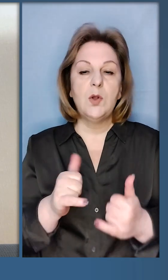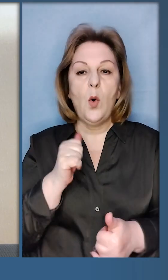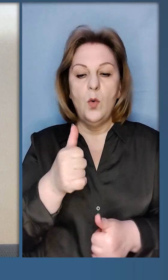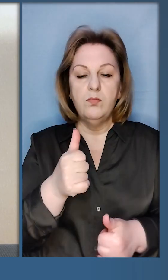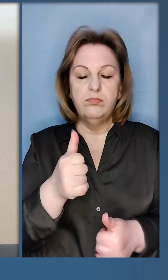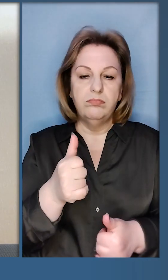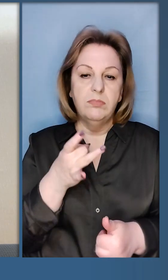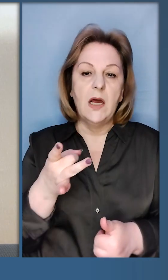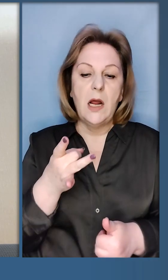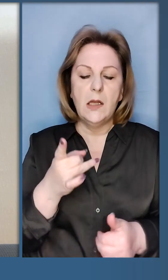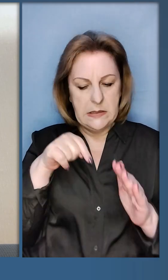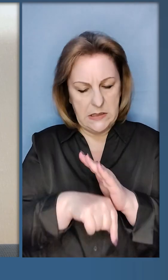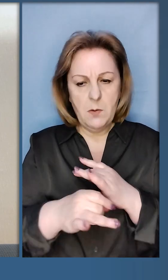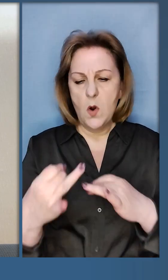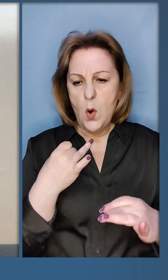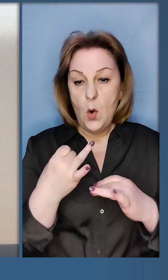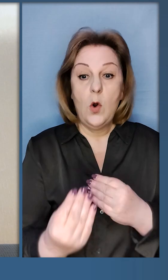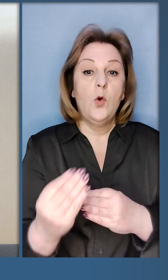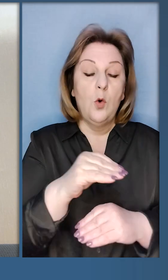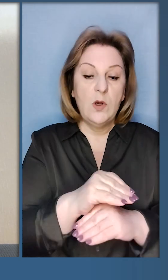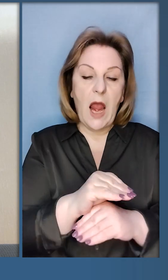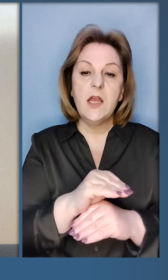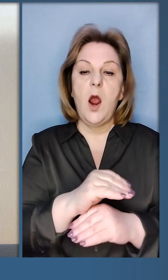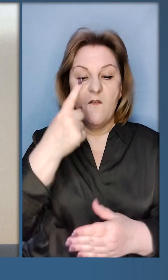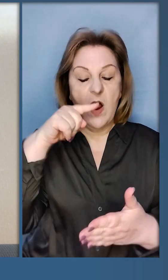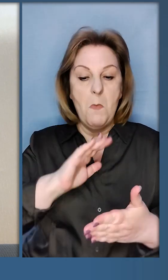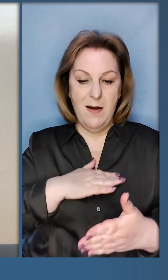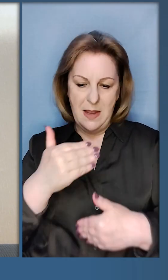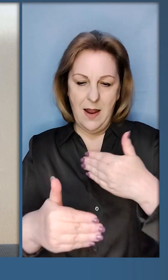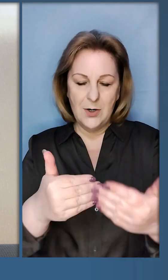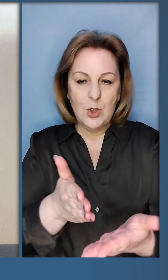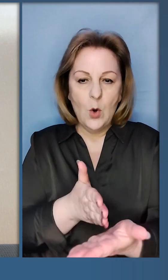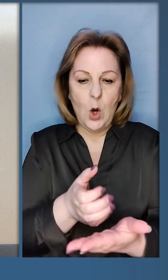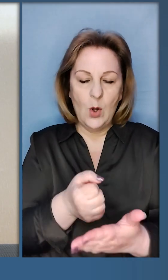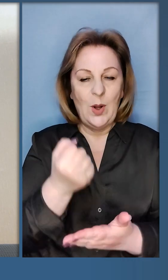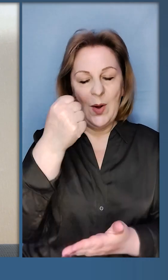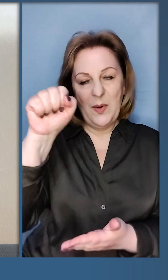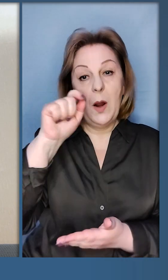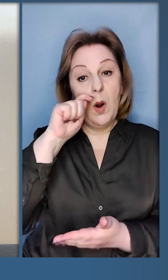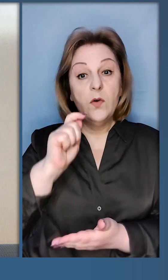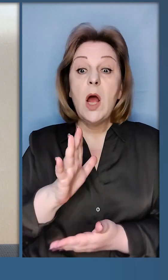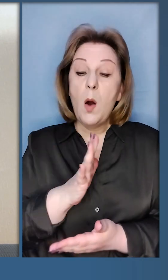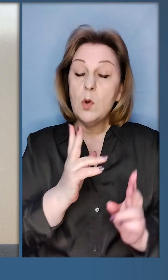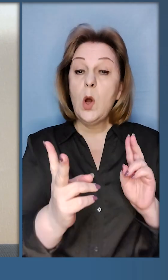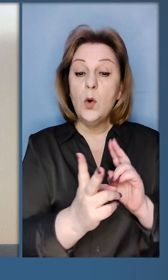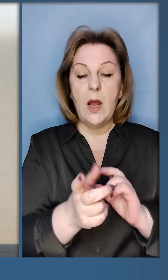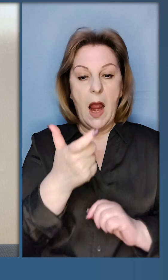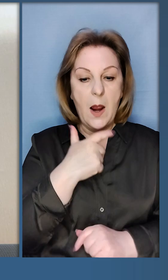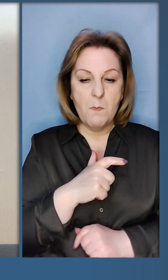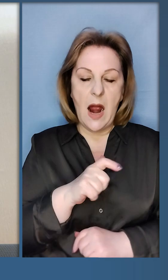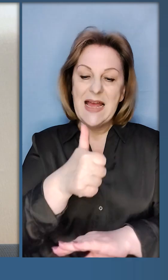Так і цього разу. Змістовна розмова додає впевненості у нашому руху до перемоги України.